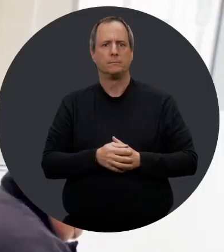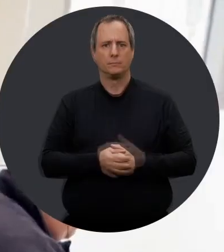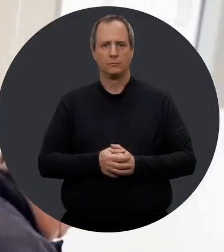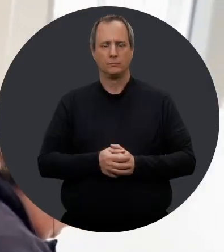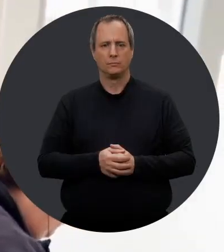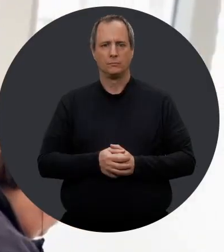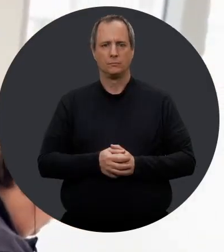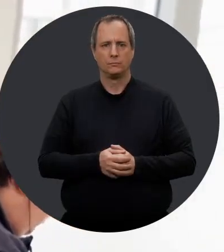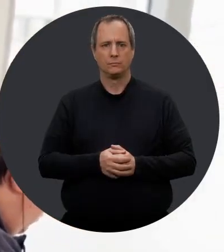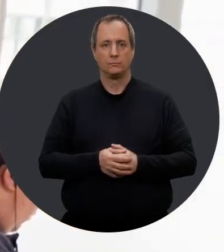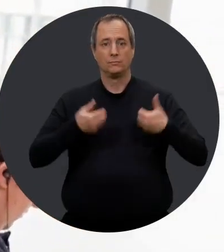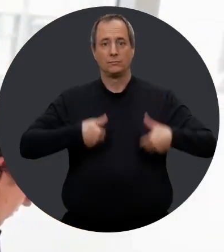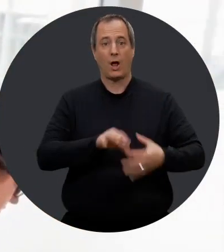job.